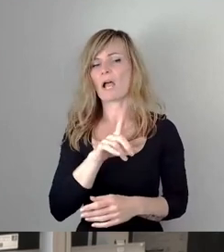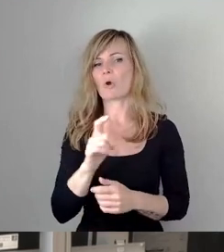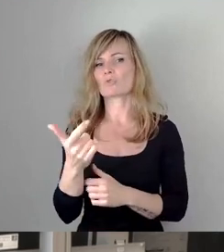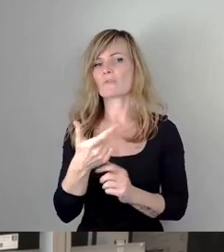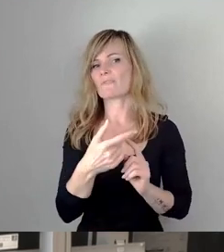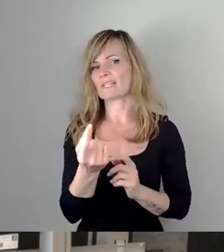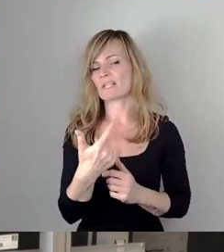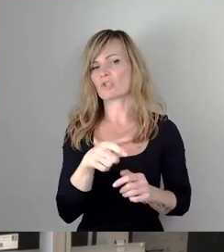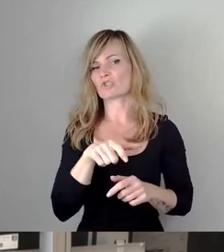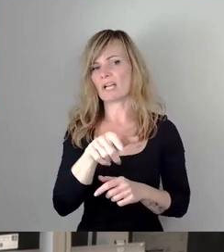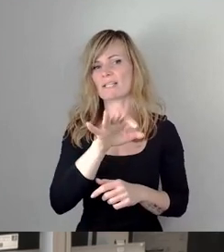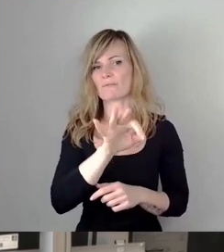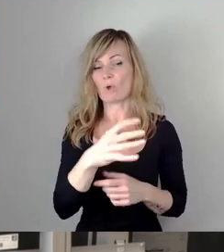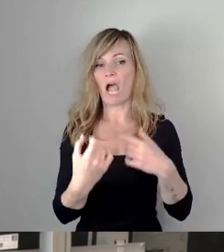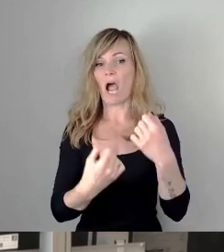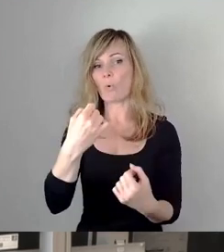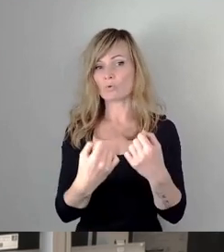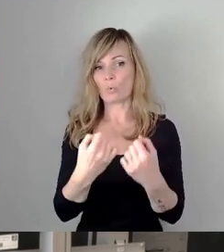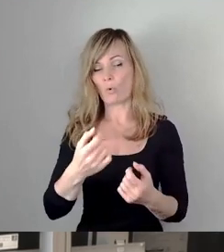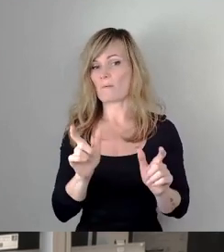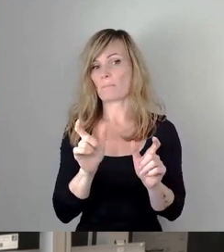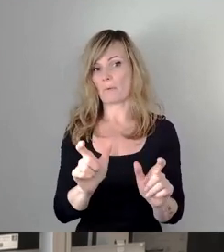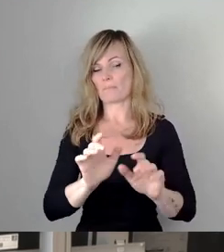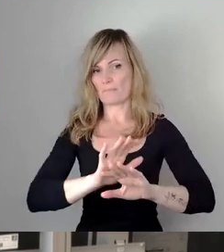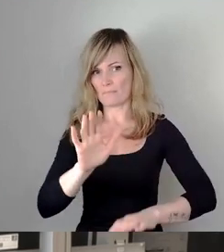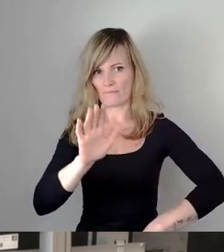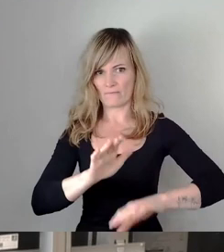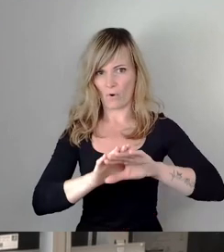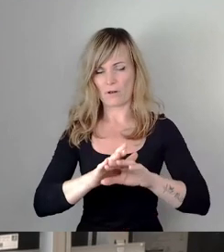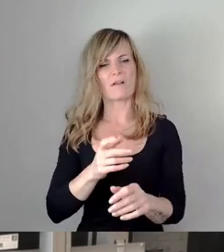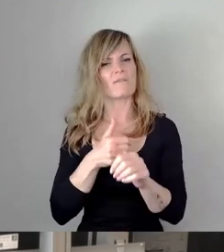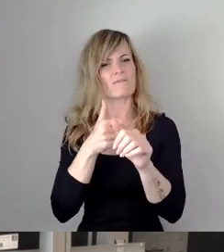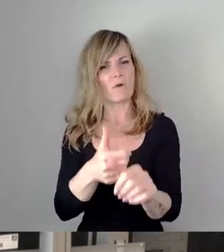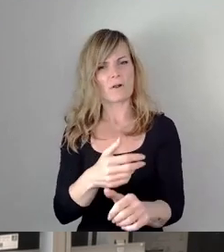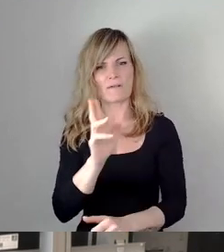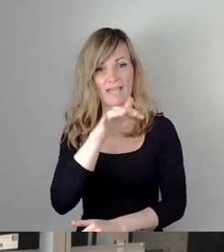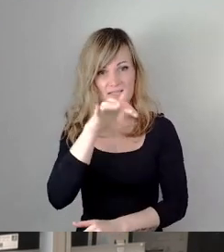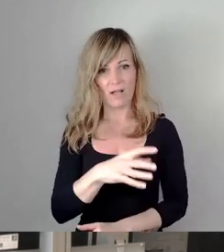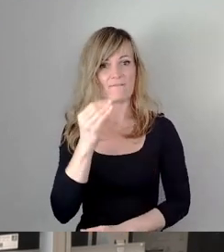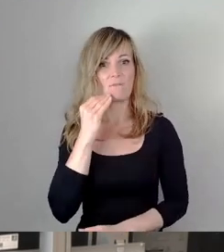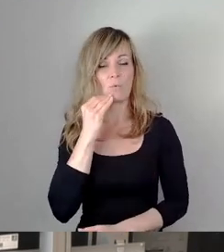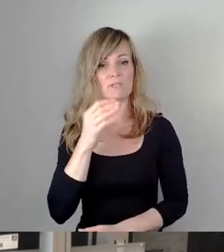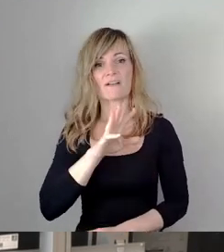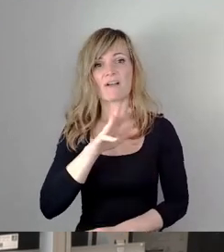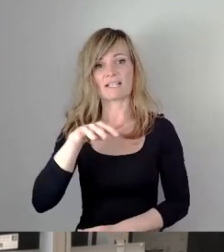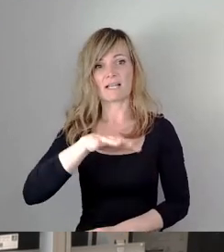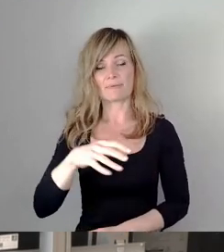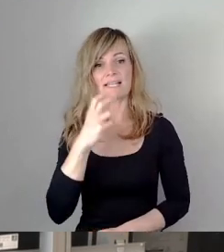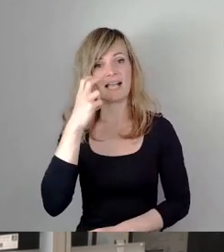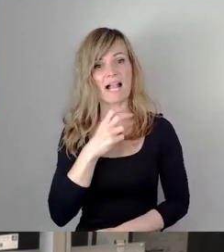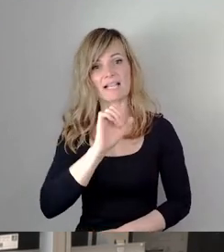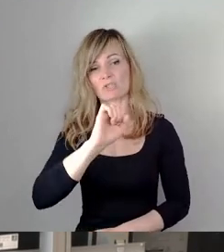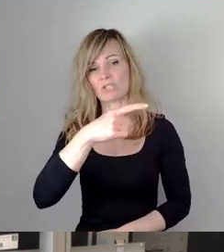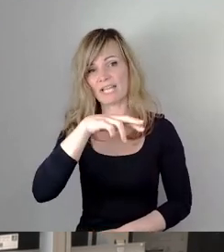-Verkehr ganz zu sperren. Die Folge, die Anlieger des Quartiers im Bereich Wasserplatz und Altstrehlen müssen dann, wenn es auf der Heinrich-Zille